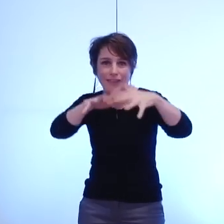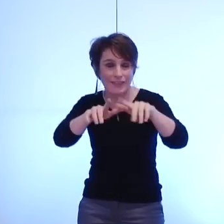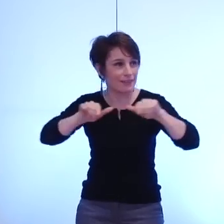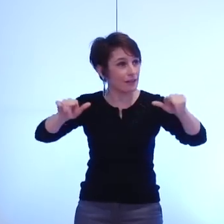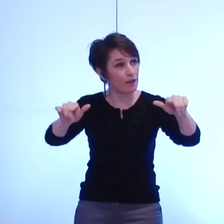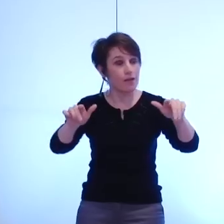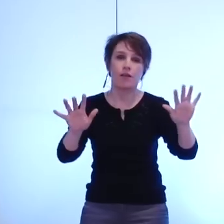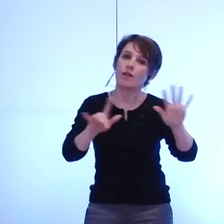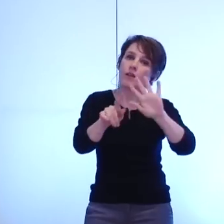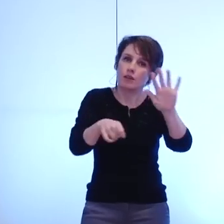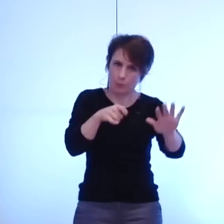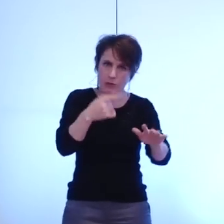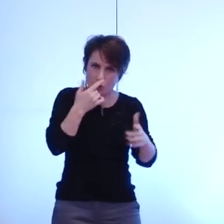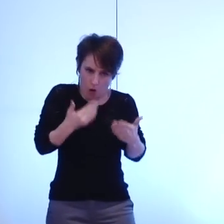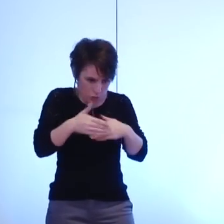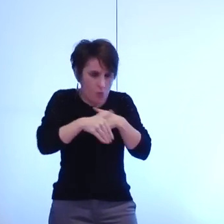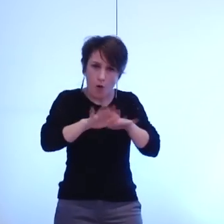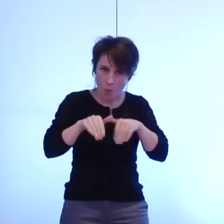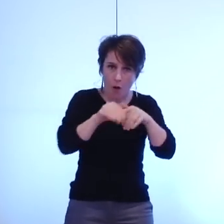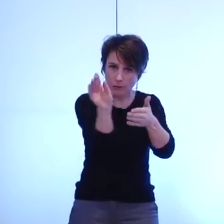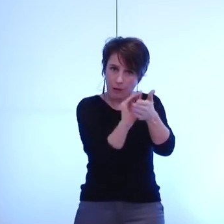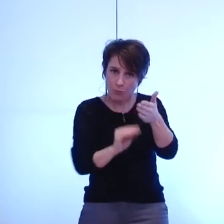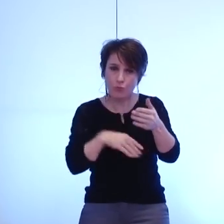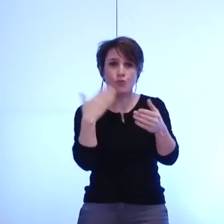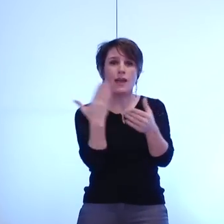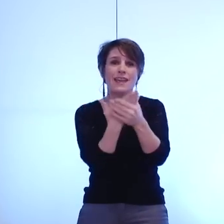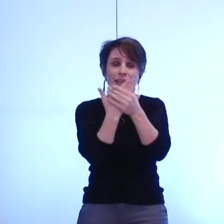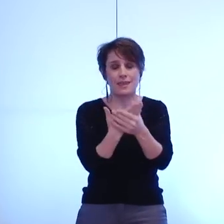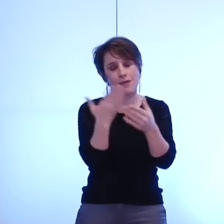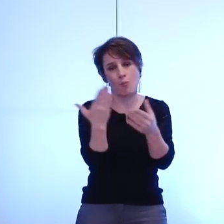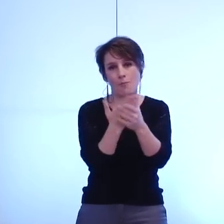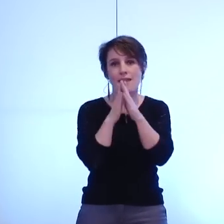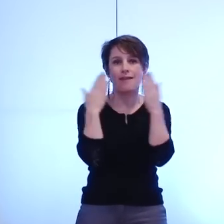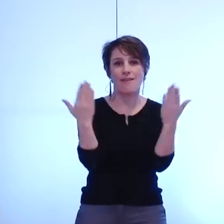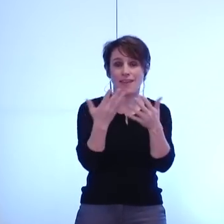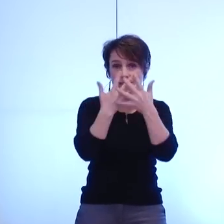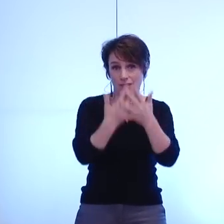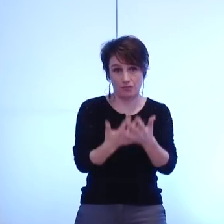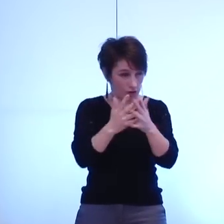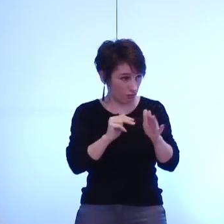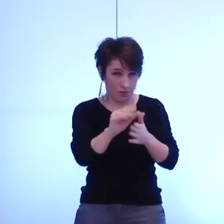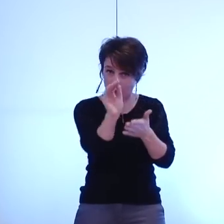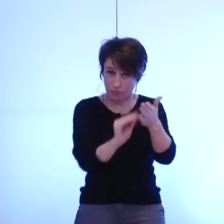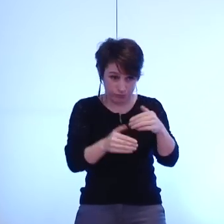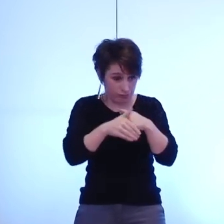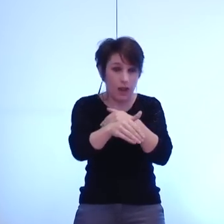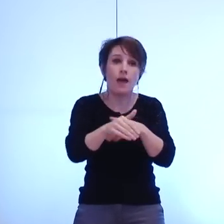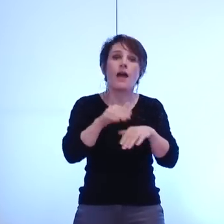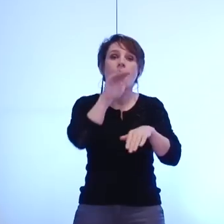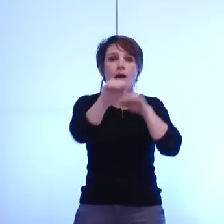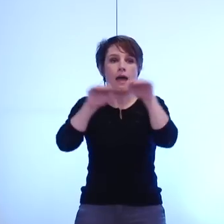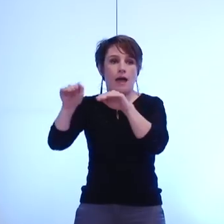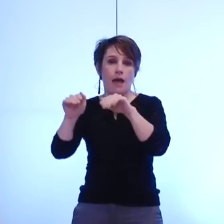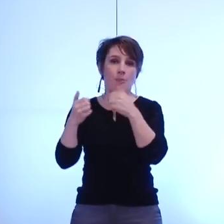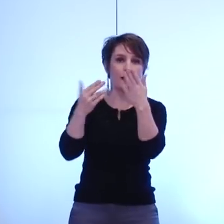à la mise en concurrence est actuellement en cours de rédaction par les services de la ville. La publication de l'appel d'offres sera effective fin